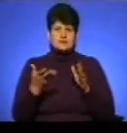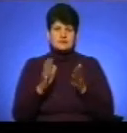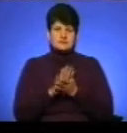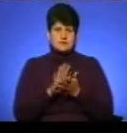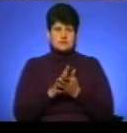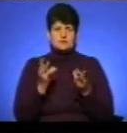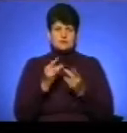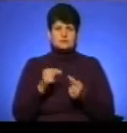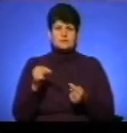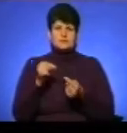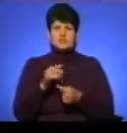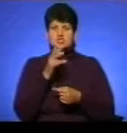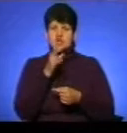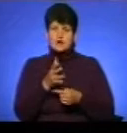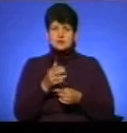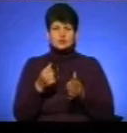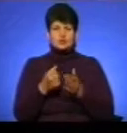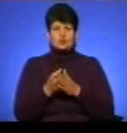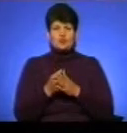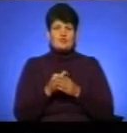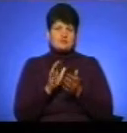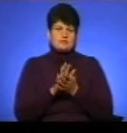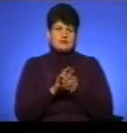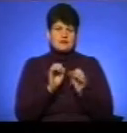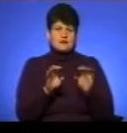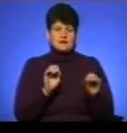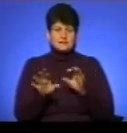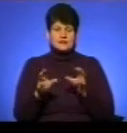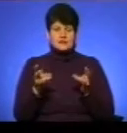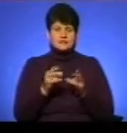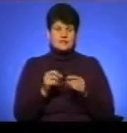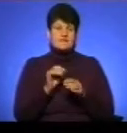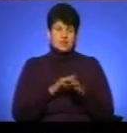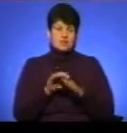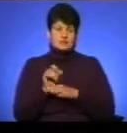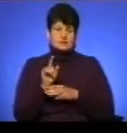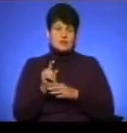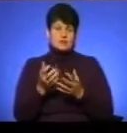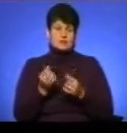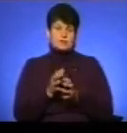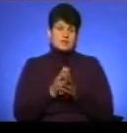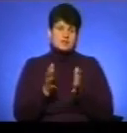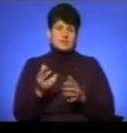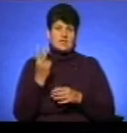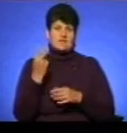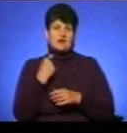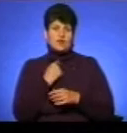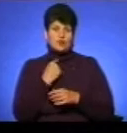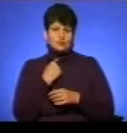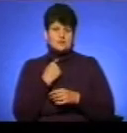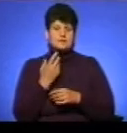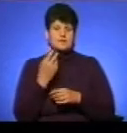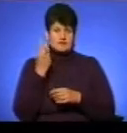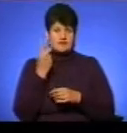час до певних відходів. Діти виконують завдання і за це отримують максимально два бонуси за всі правильні